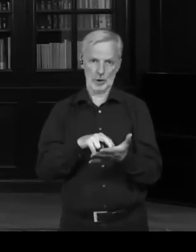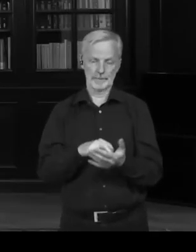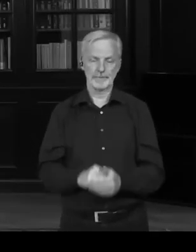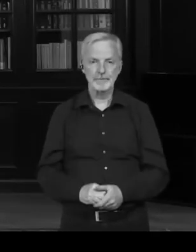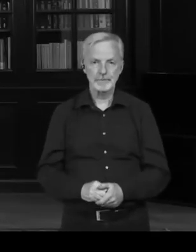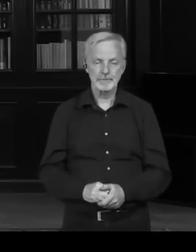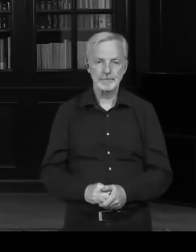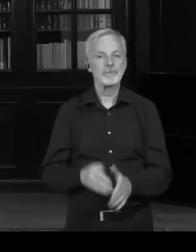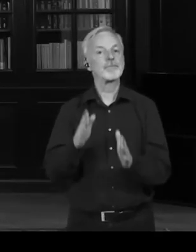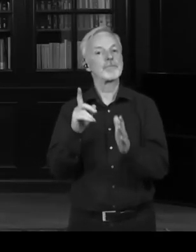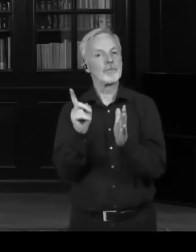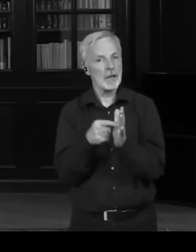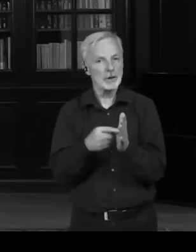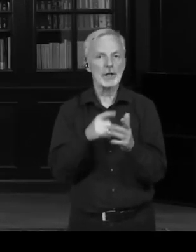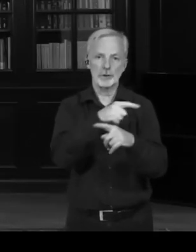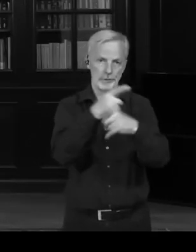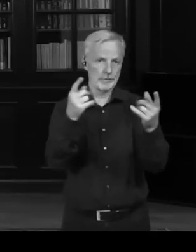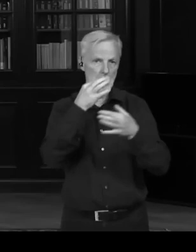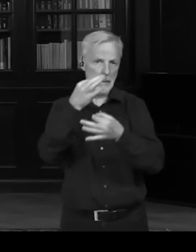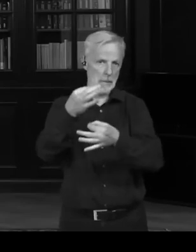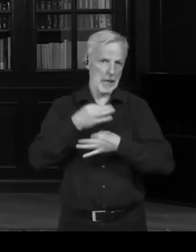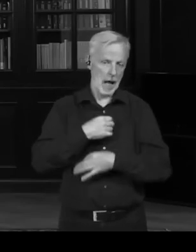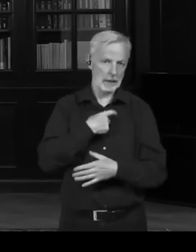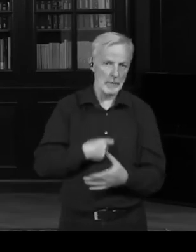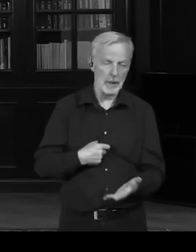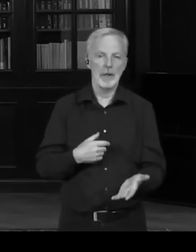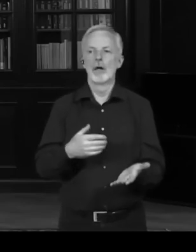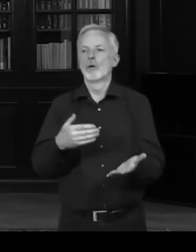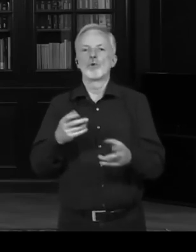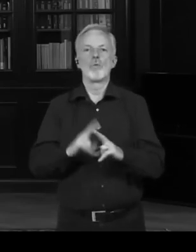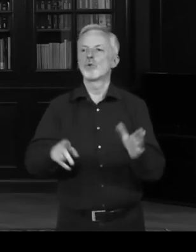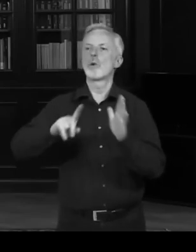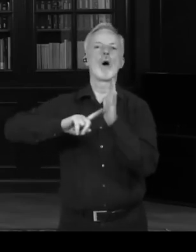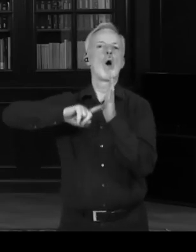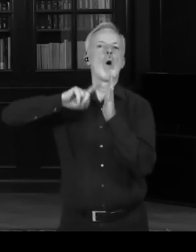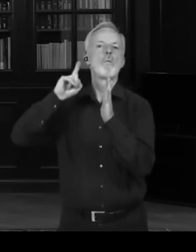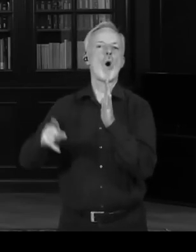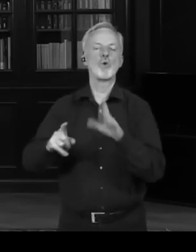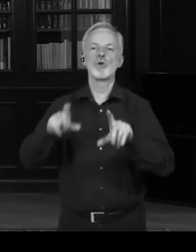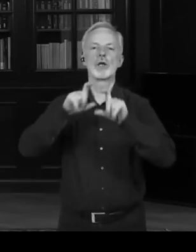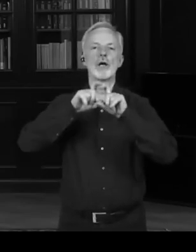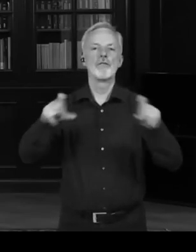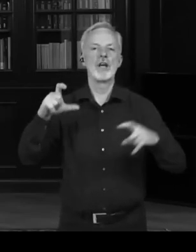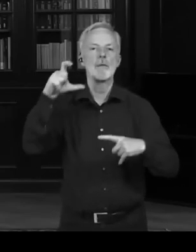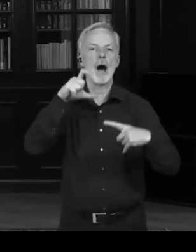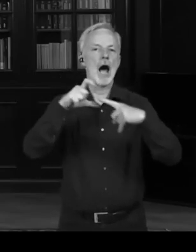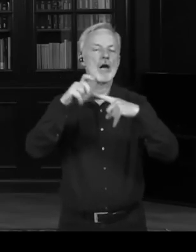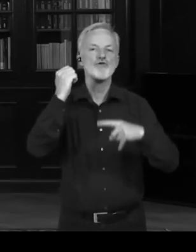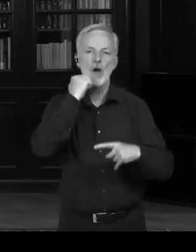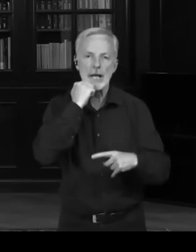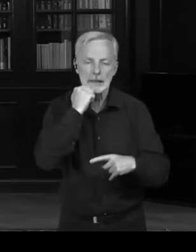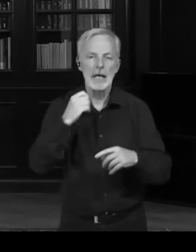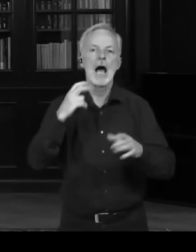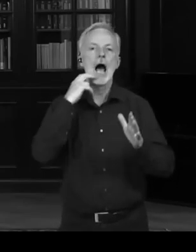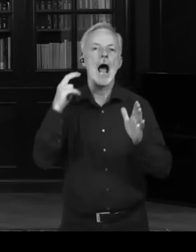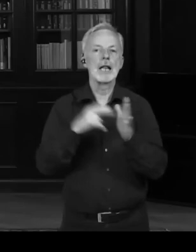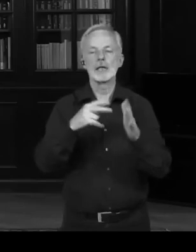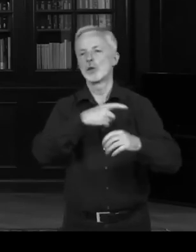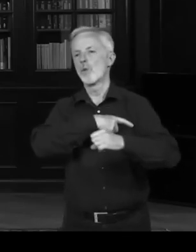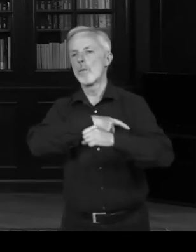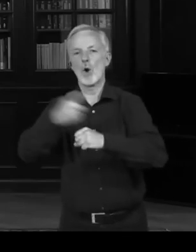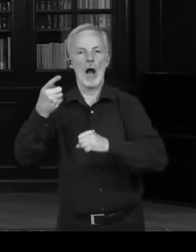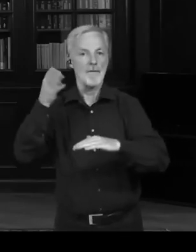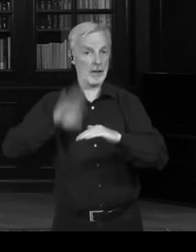podpoře Ukrajině. Proč jsem nesouhlaze už od začátku tady s tímto? No to je úplně jednoduché, protože nikdo nezná Ukrajince lépe jako moji známí,